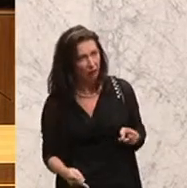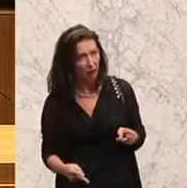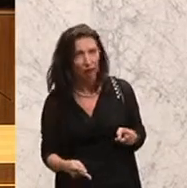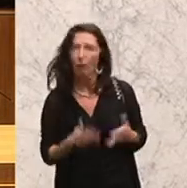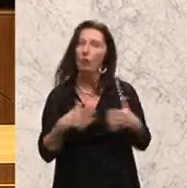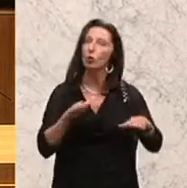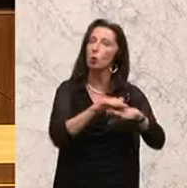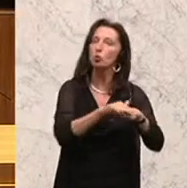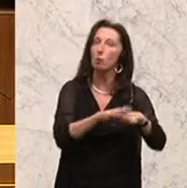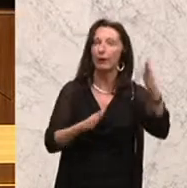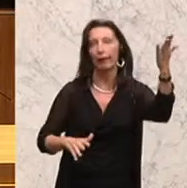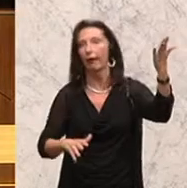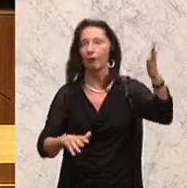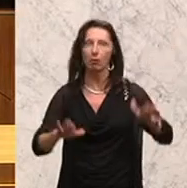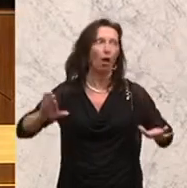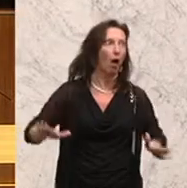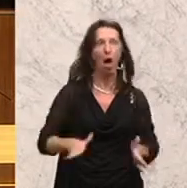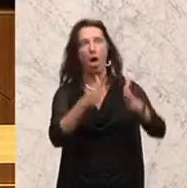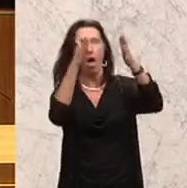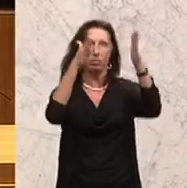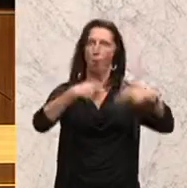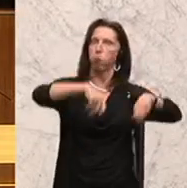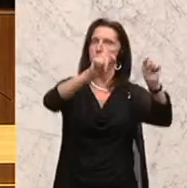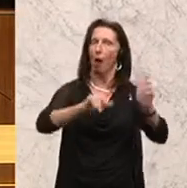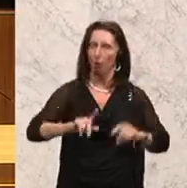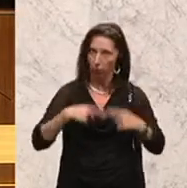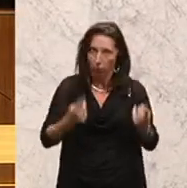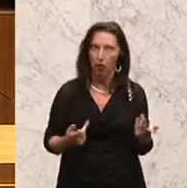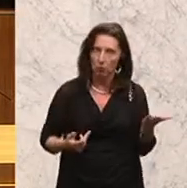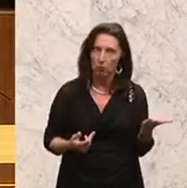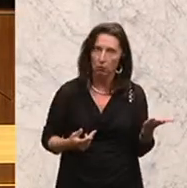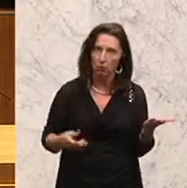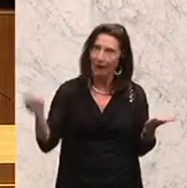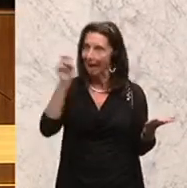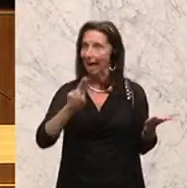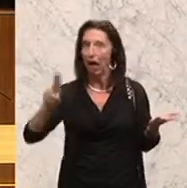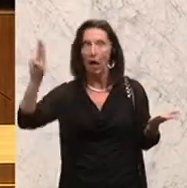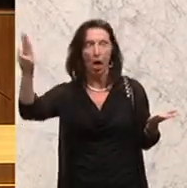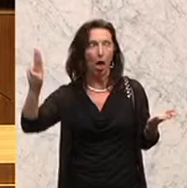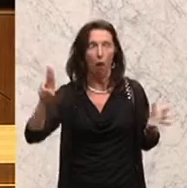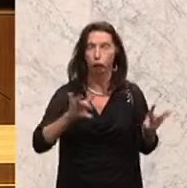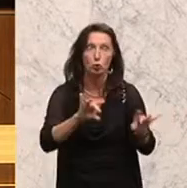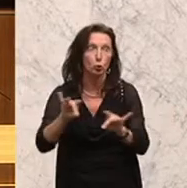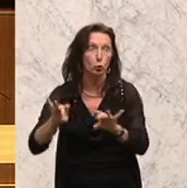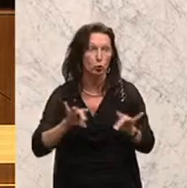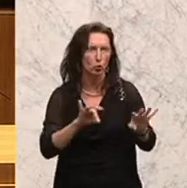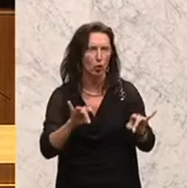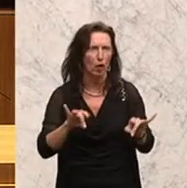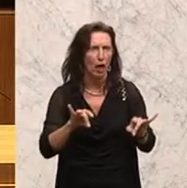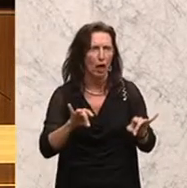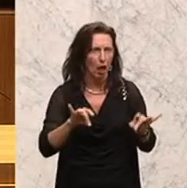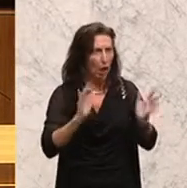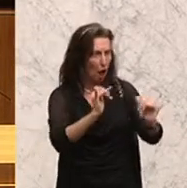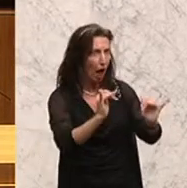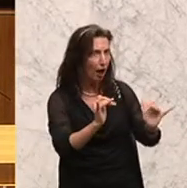irgendwie ein Nuklearkraftwerk bauen, dann wird die ganze Europäische Union damit beschäftigt. Aber wenn die Menschen vor unserer Haustür